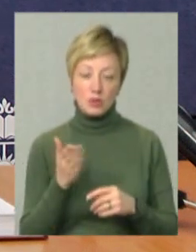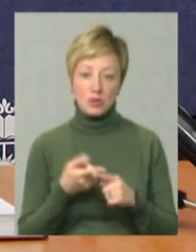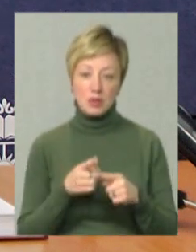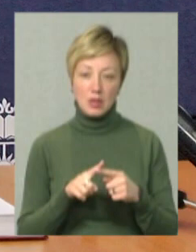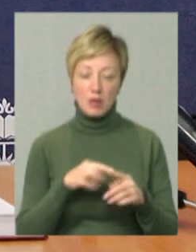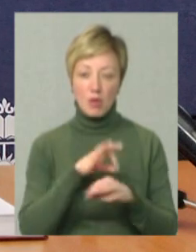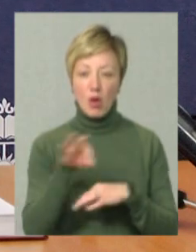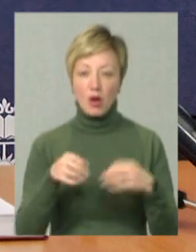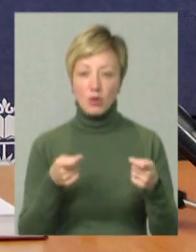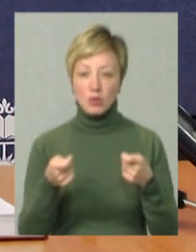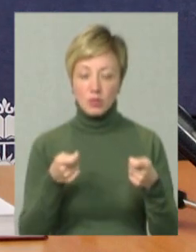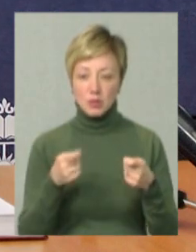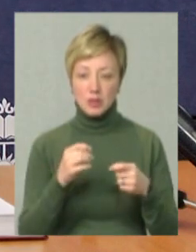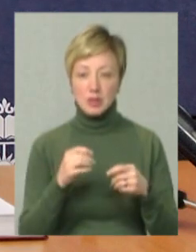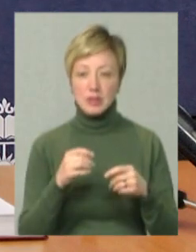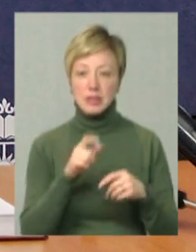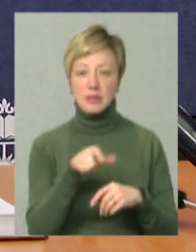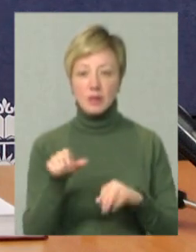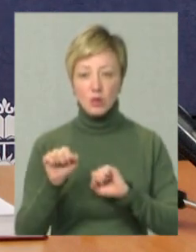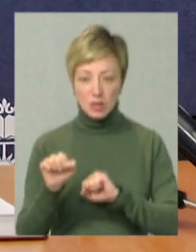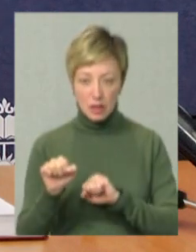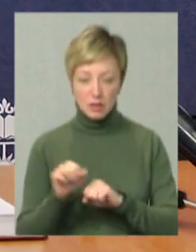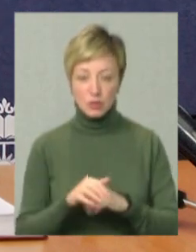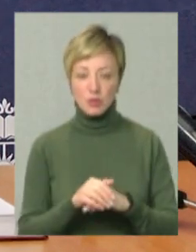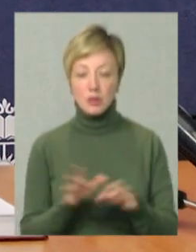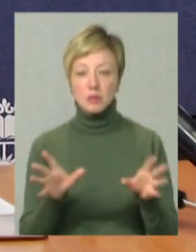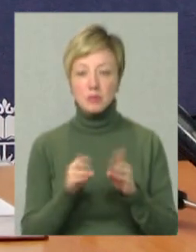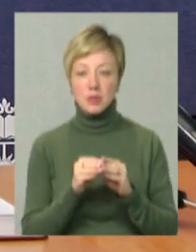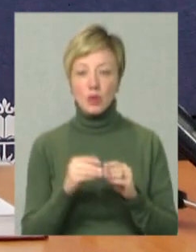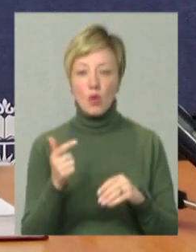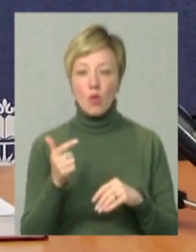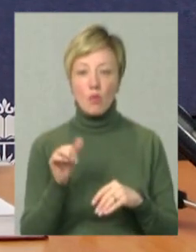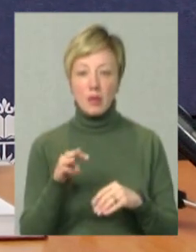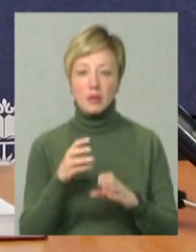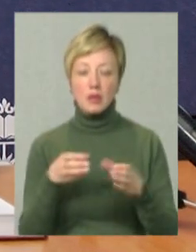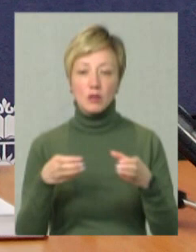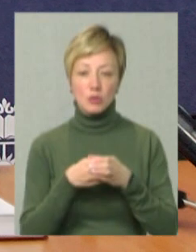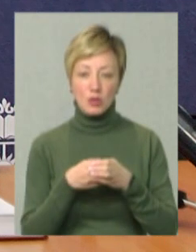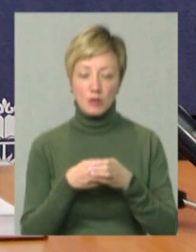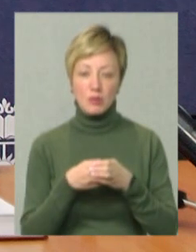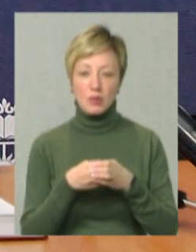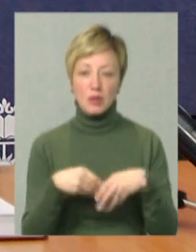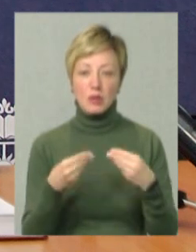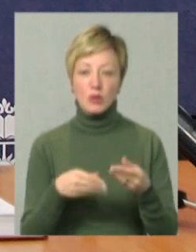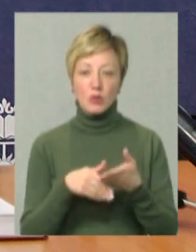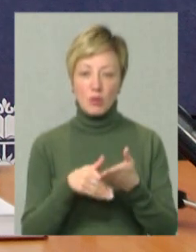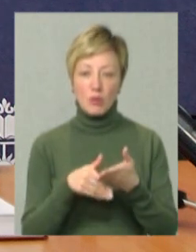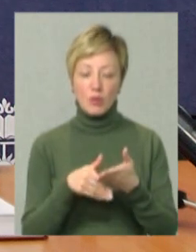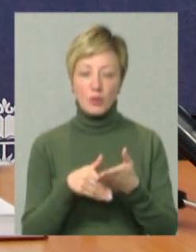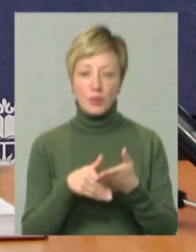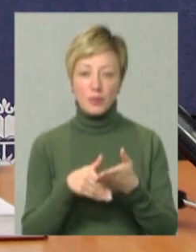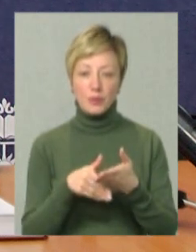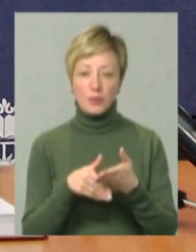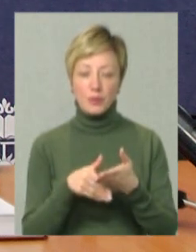цей проєкт координує управління цивільного захисту і спільно із гуманітарним штабом надають допомогу